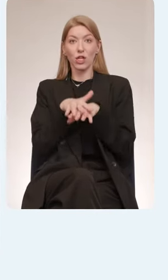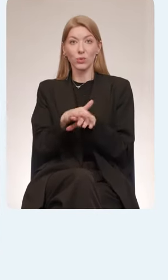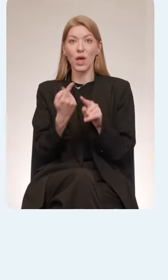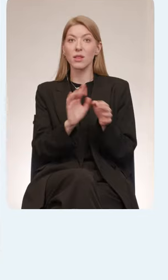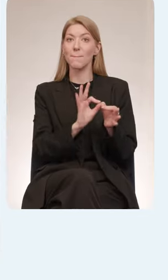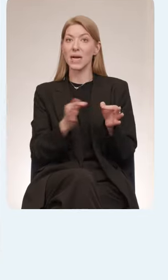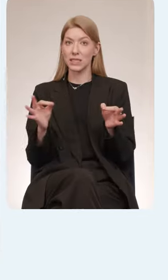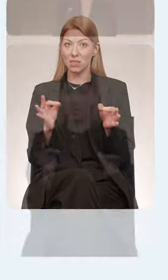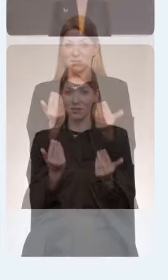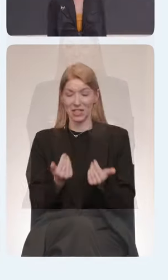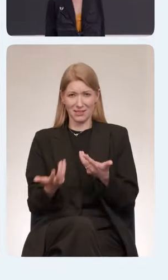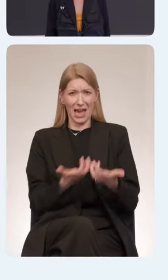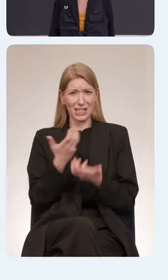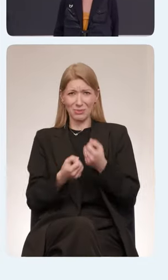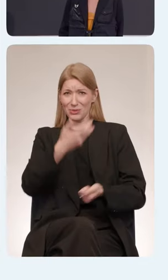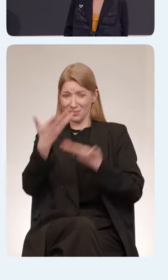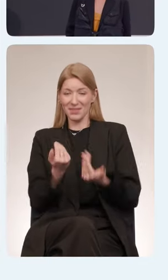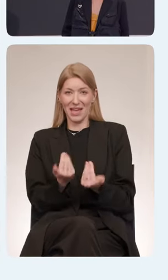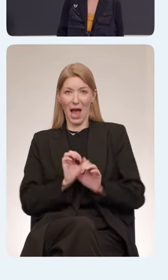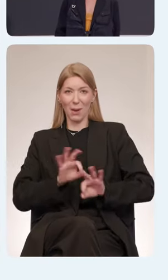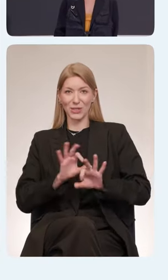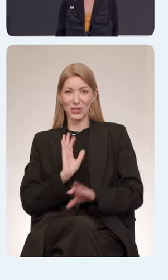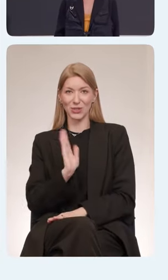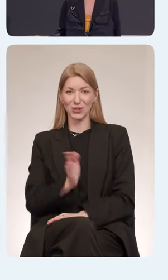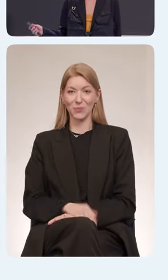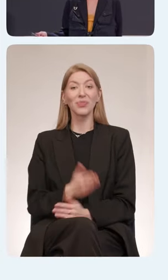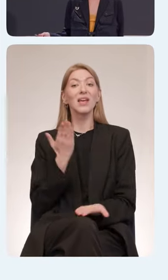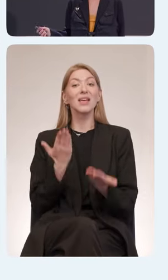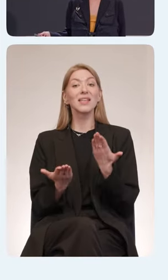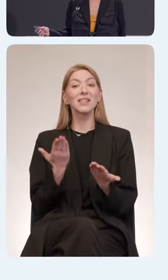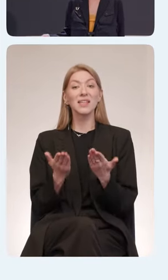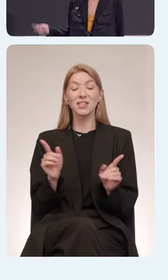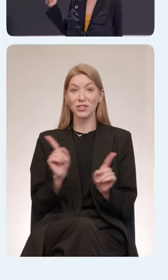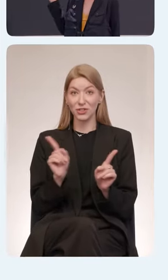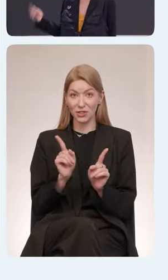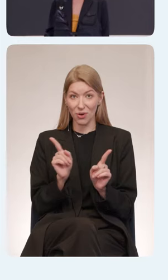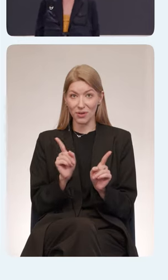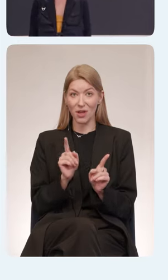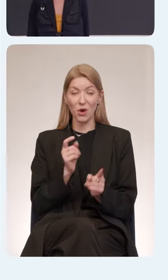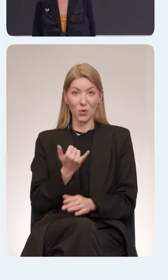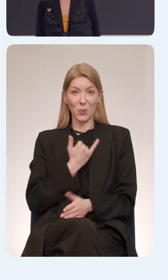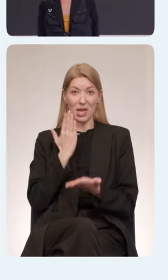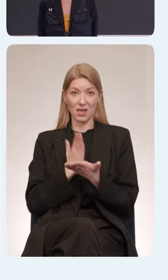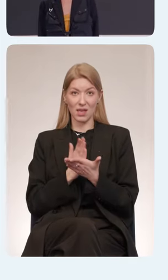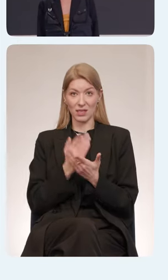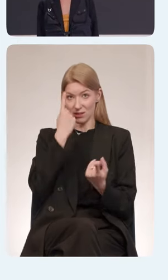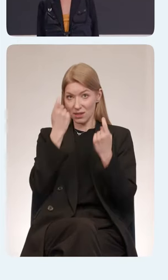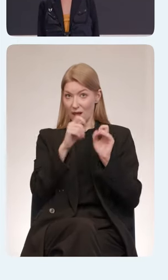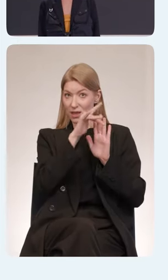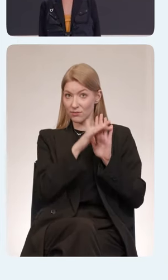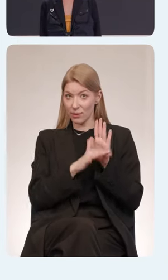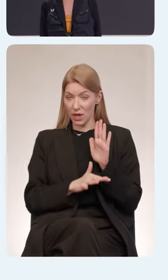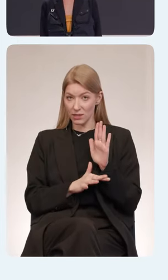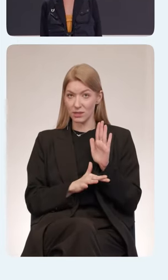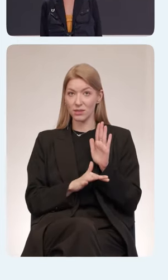Сейчас только разберусь с кликером. Если что, я периодически делюсь с материалами, которые я рассказываю, потому